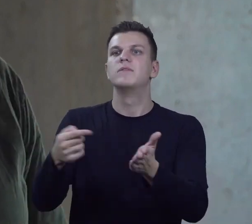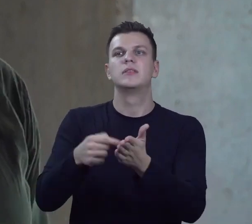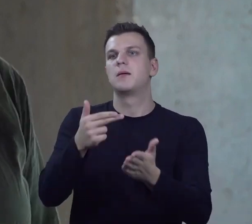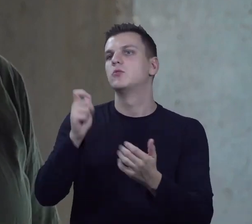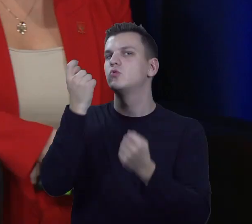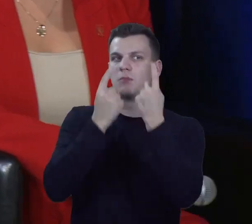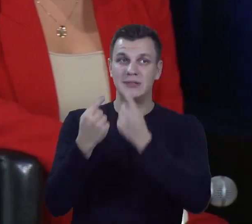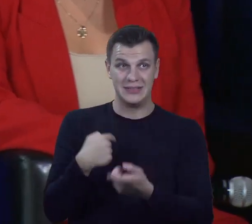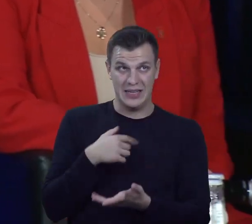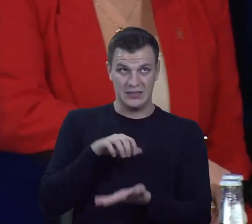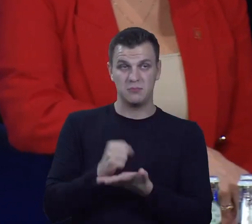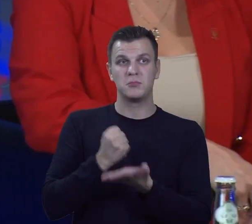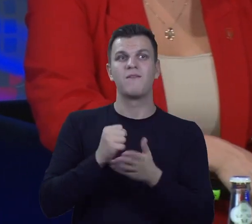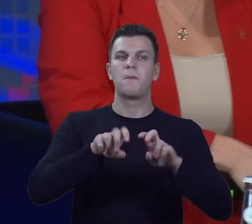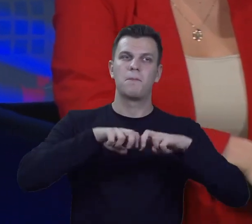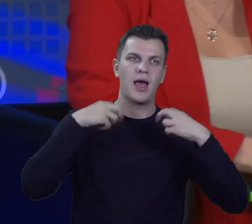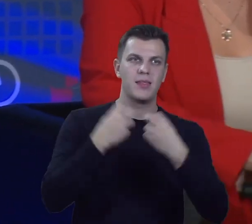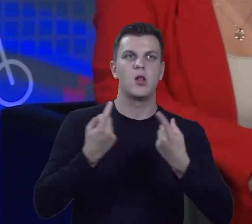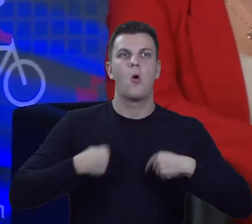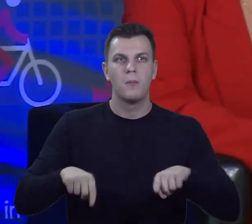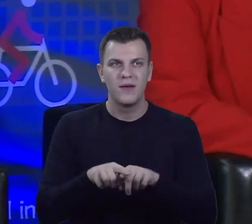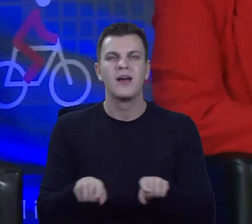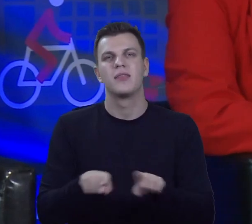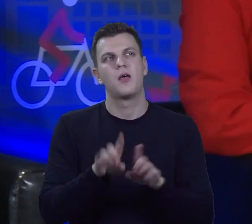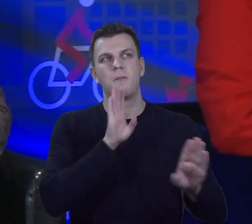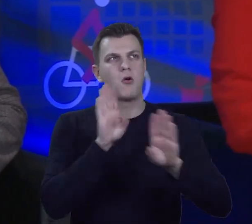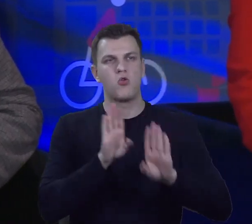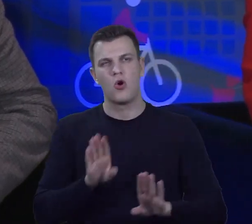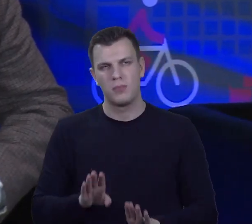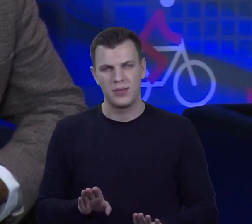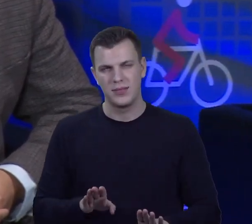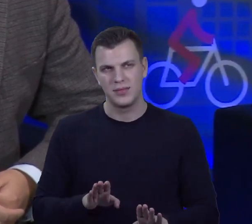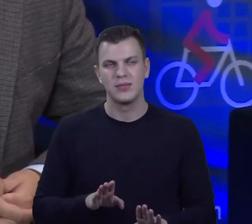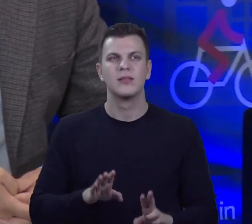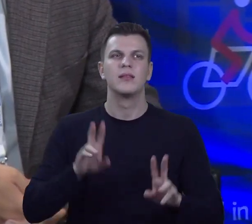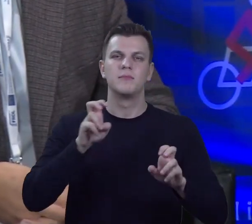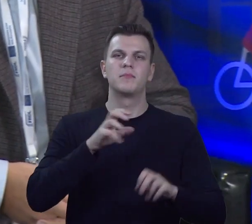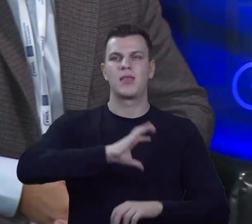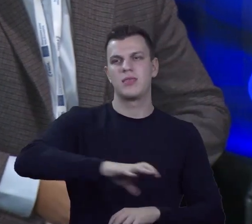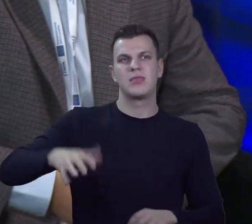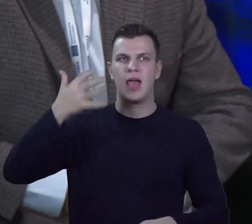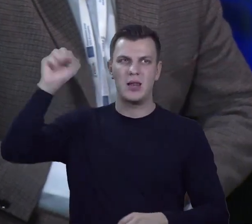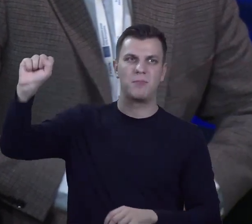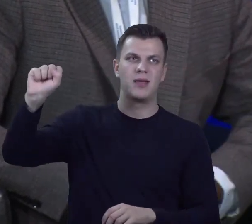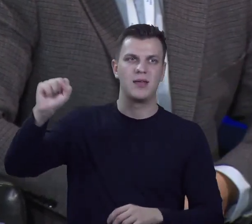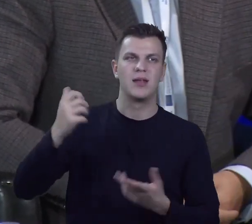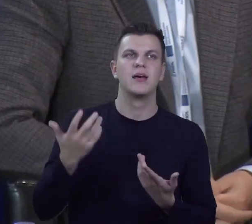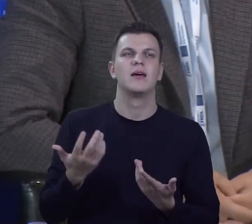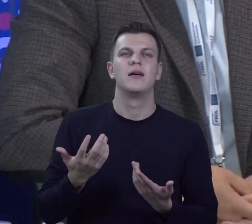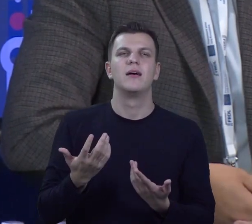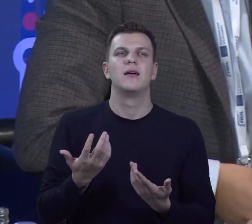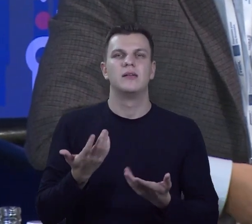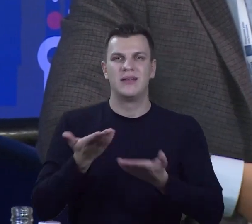Ja się zajmuję na przykład panelami obywatelskimi i takimi podobnymi formami deliberatywnymi. Czy znają Państwo inne